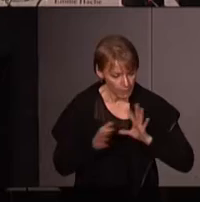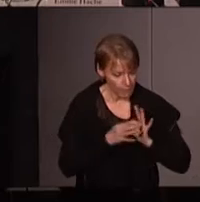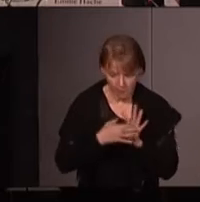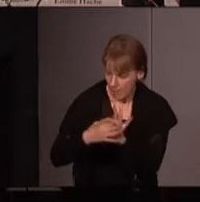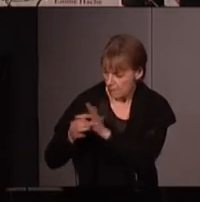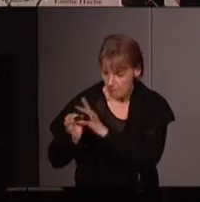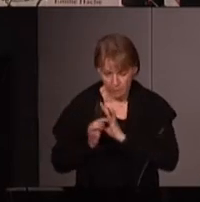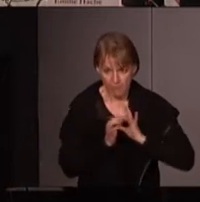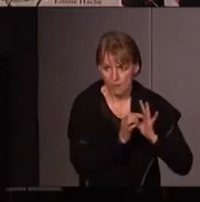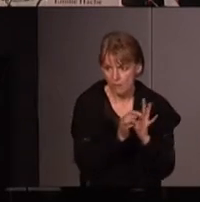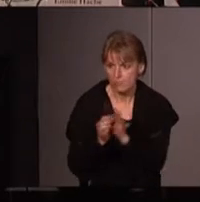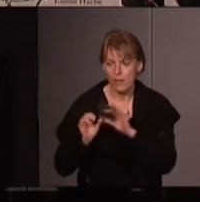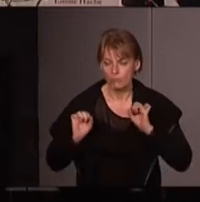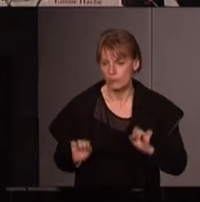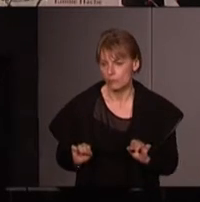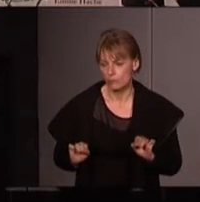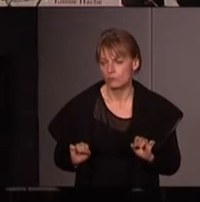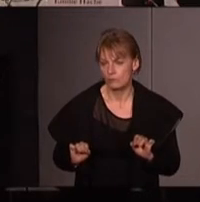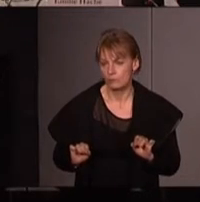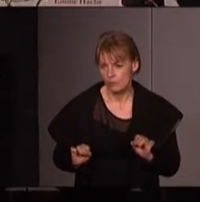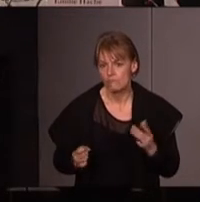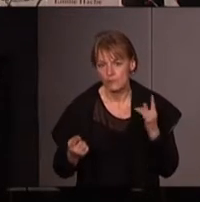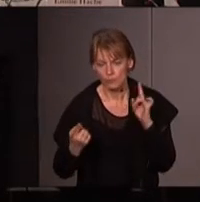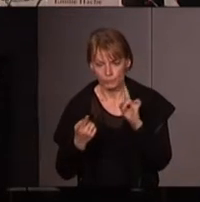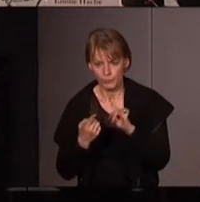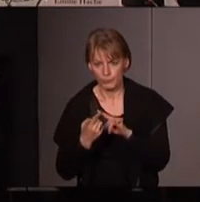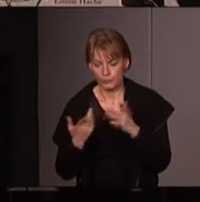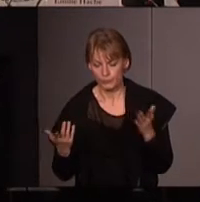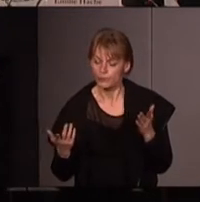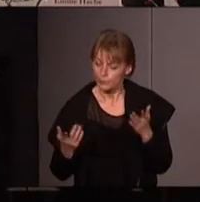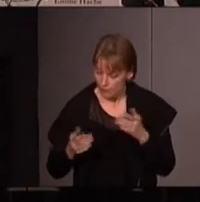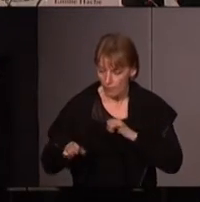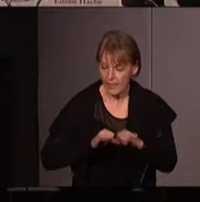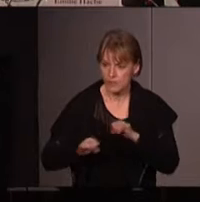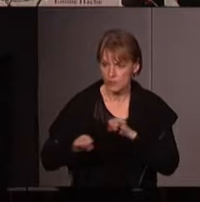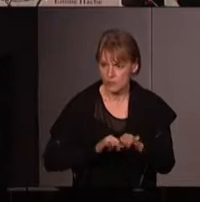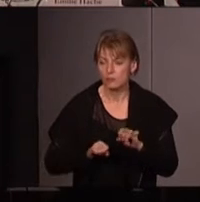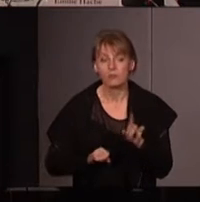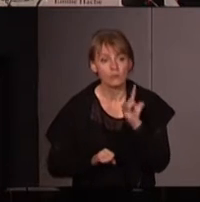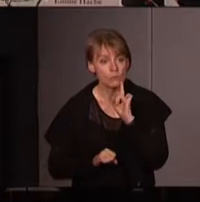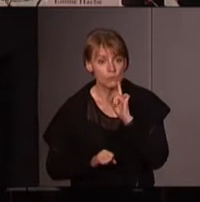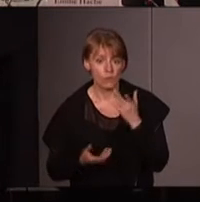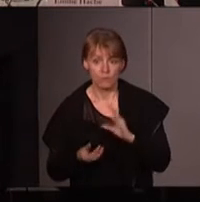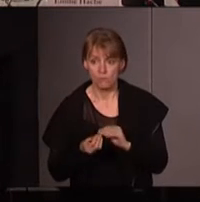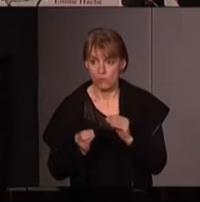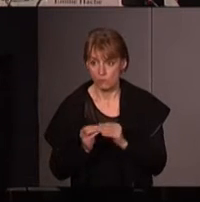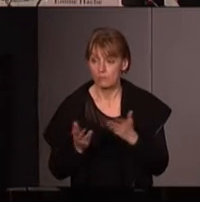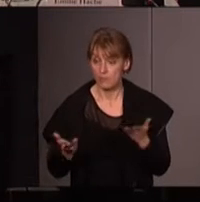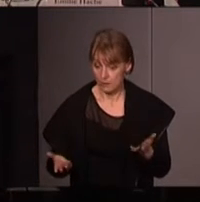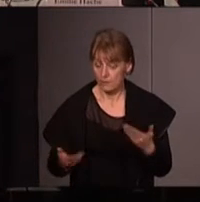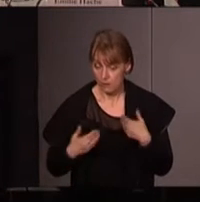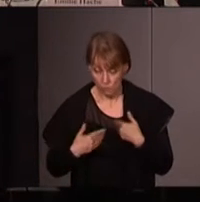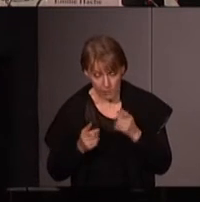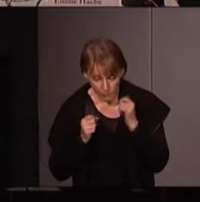et de connexion pour que on puisse justement agir parce que le problème c'est que et ça moi ça m'a